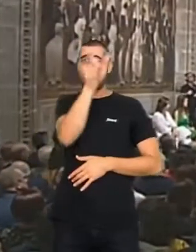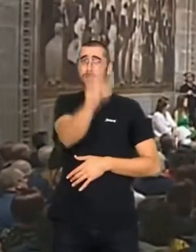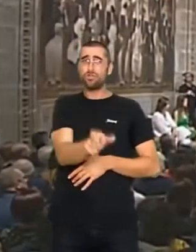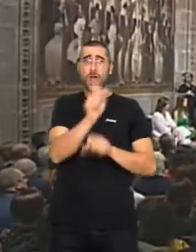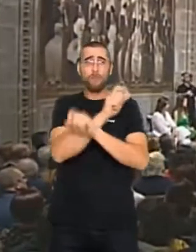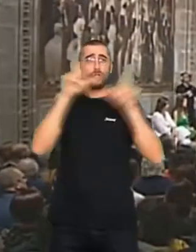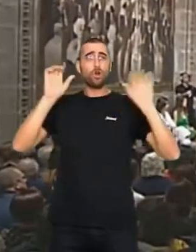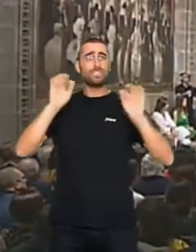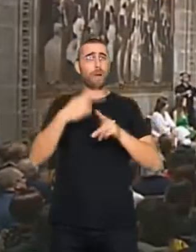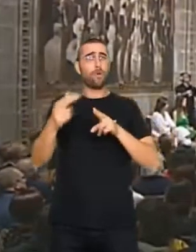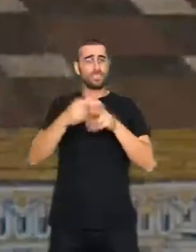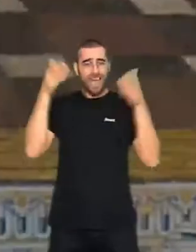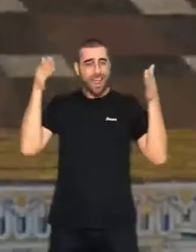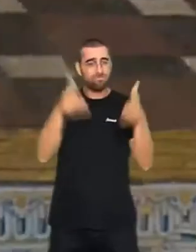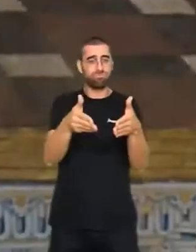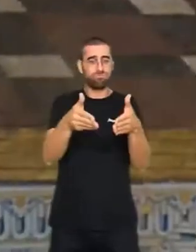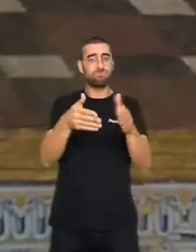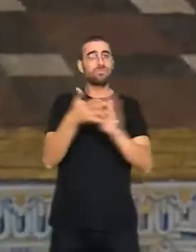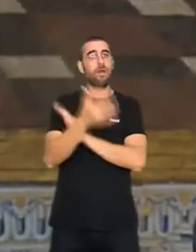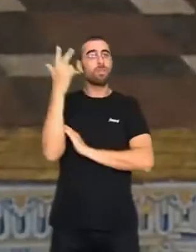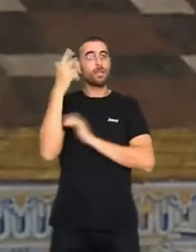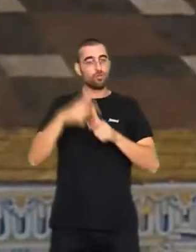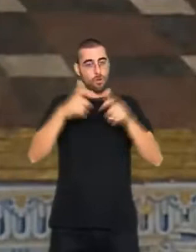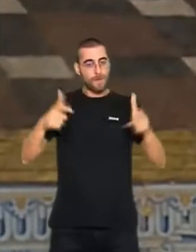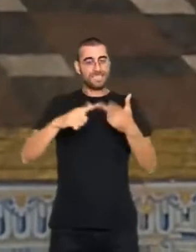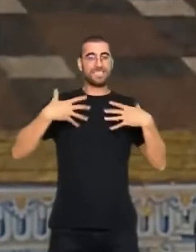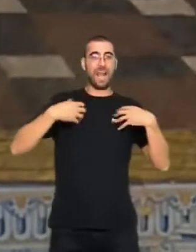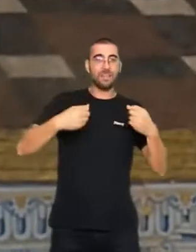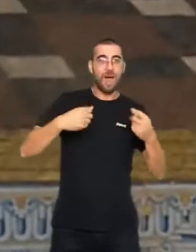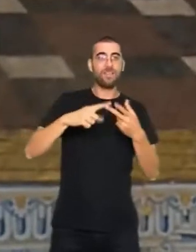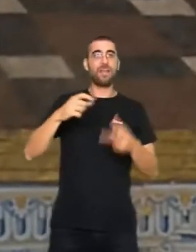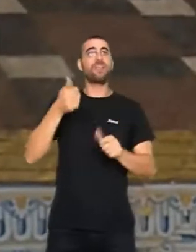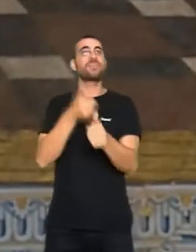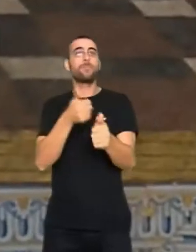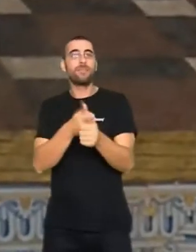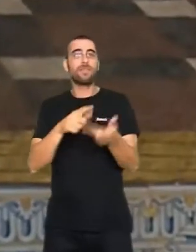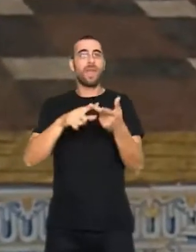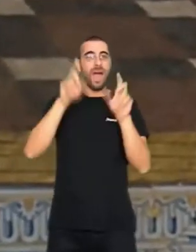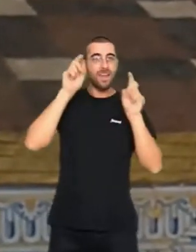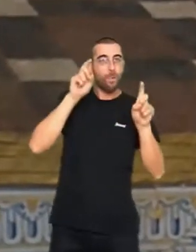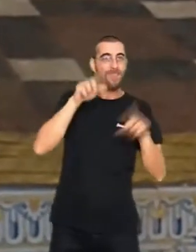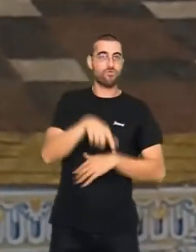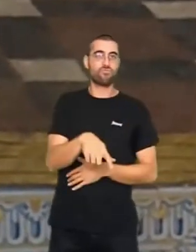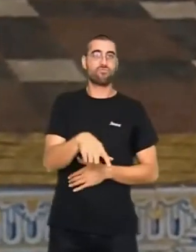centre de la política, ampliant els seus drets en sanitat, en dependència, en educació.